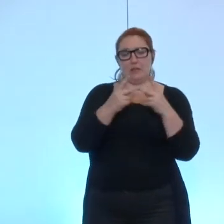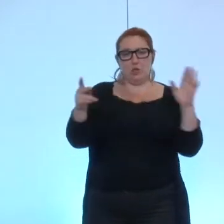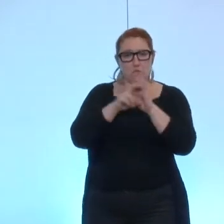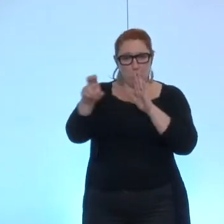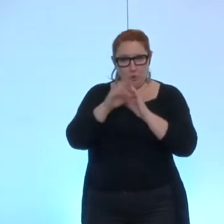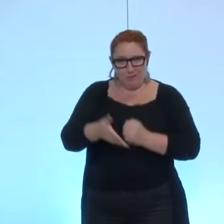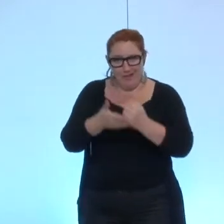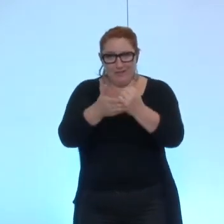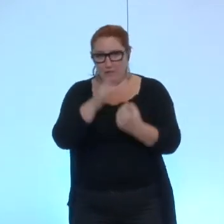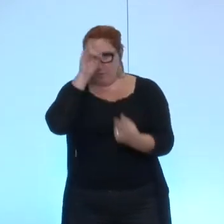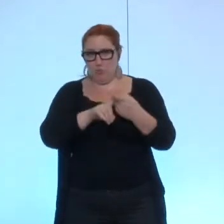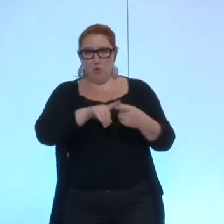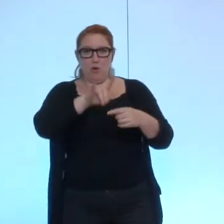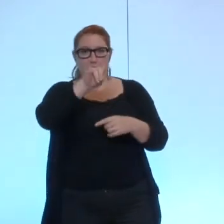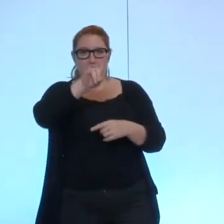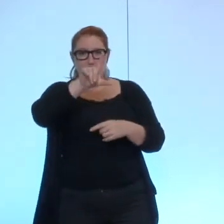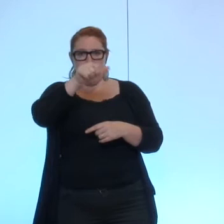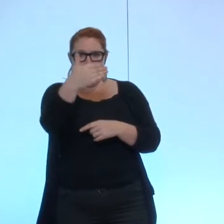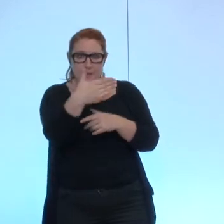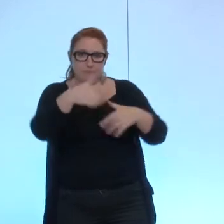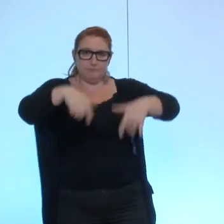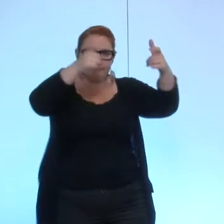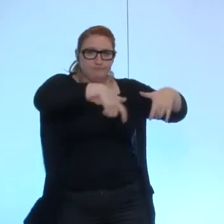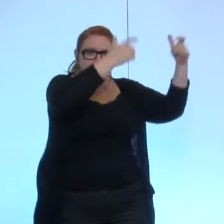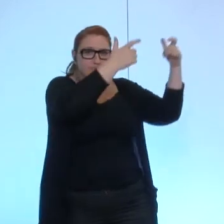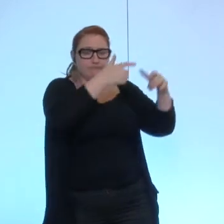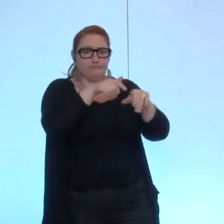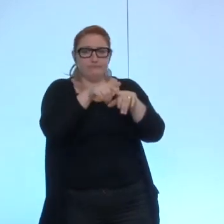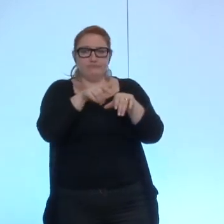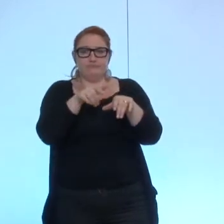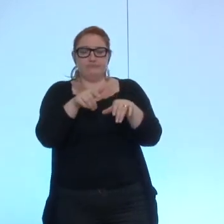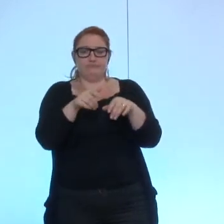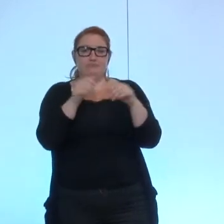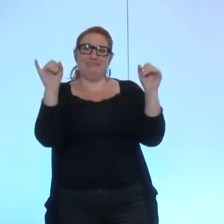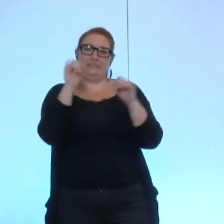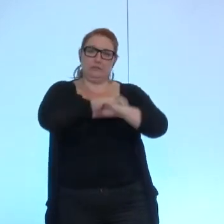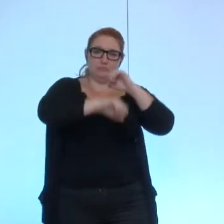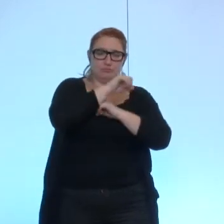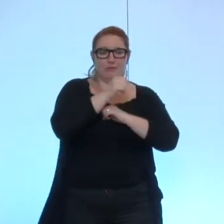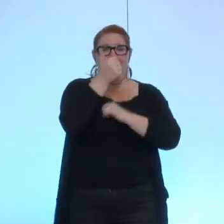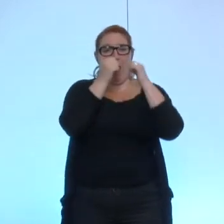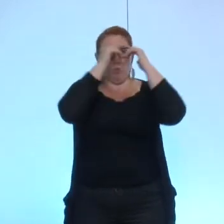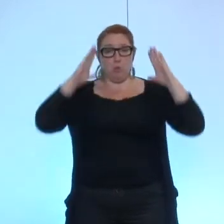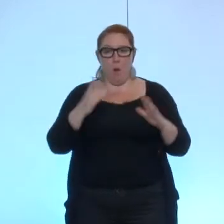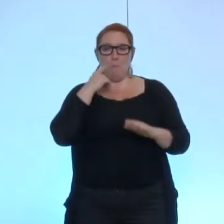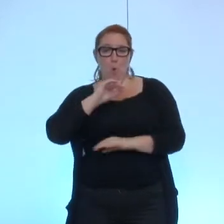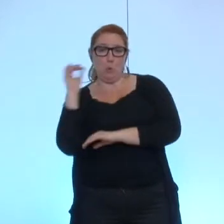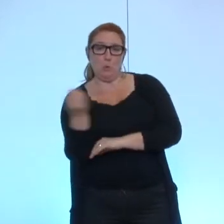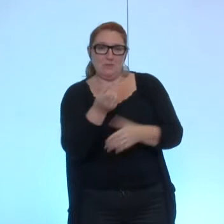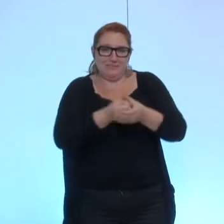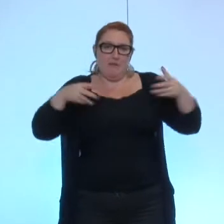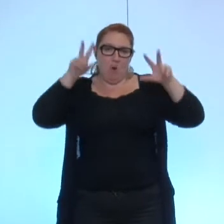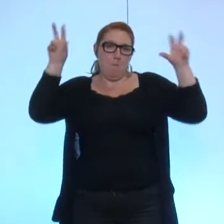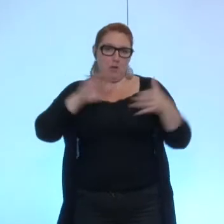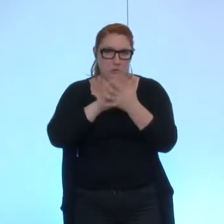opérations de logement social réalisées en diffus par un toit pour tous développement des questions